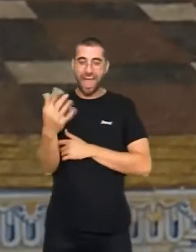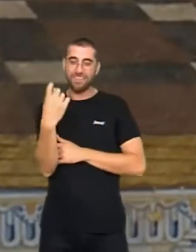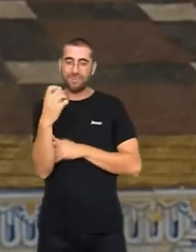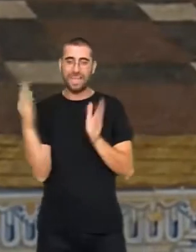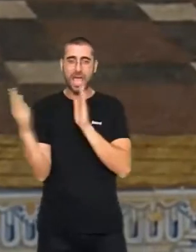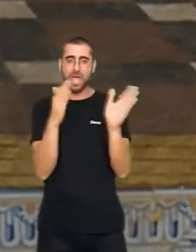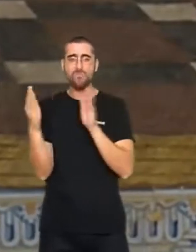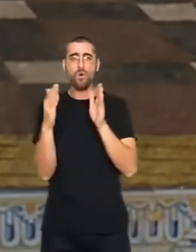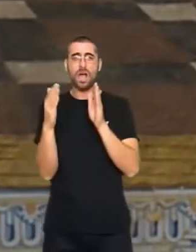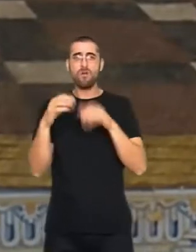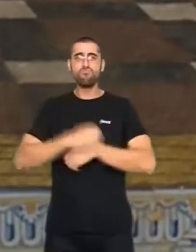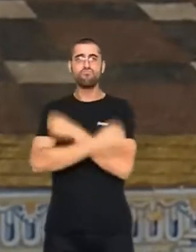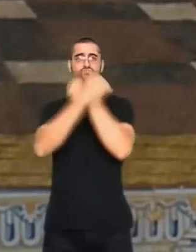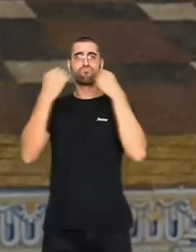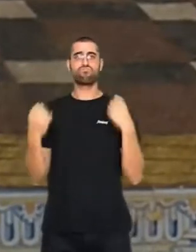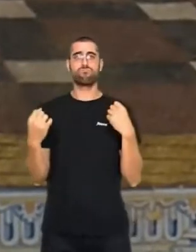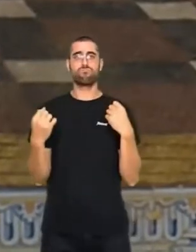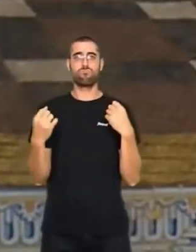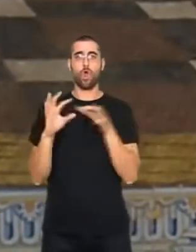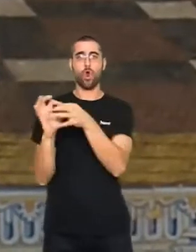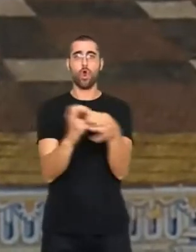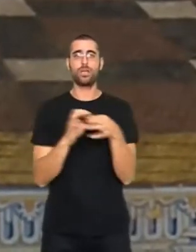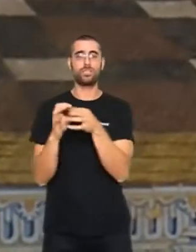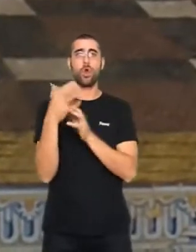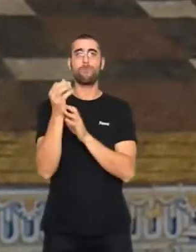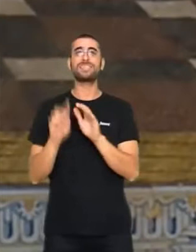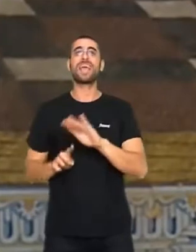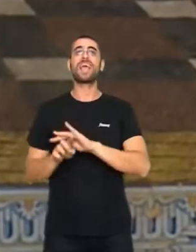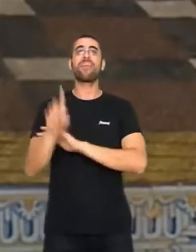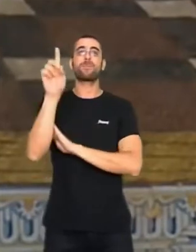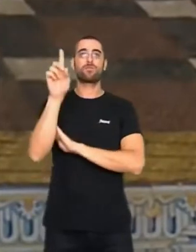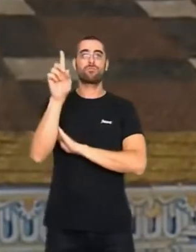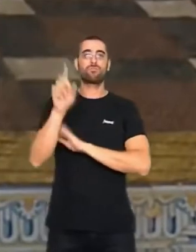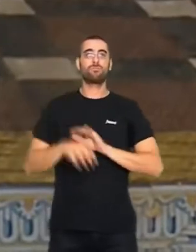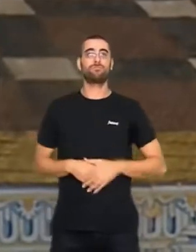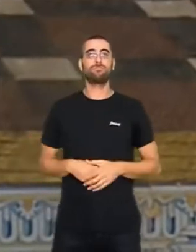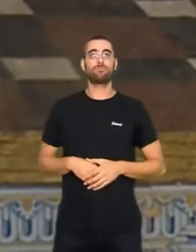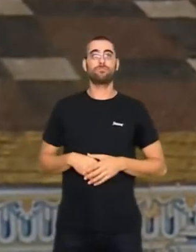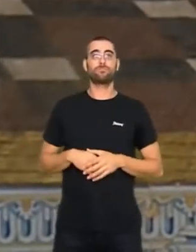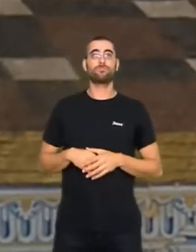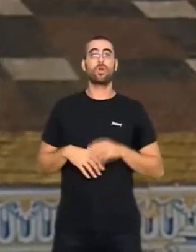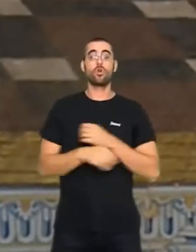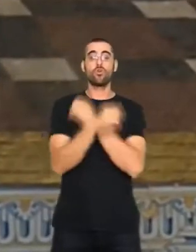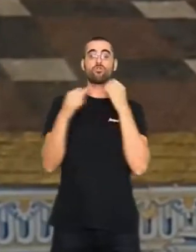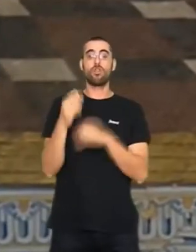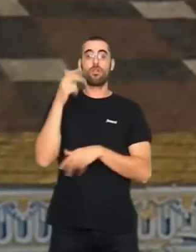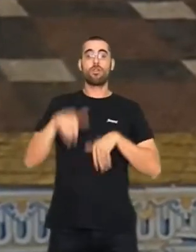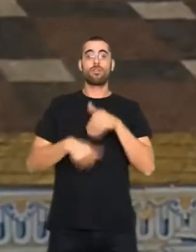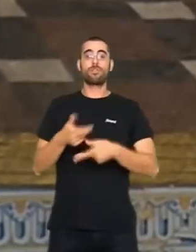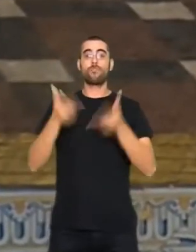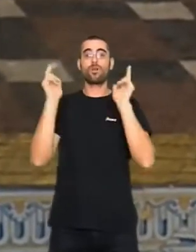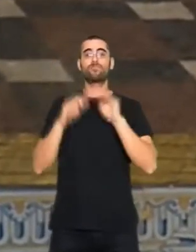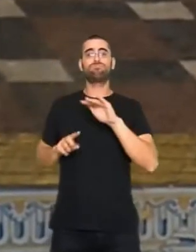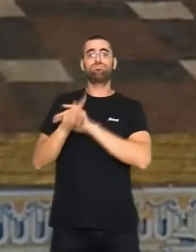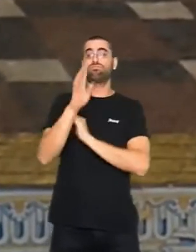marcat per la consolidació, la cohesió i el creixement. La consolidació democràtica dels avanços aconseguits